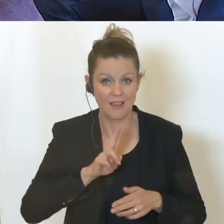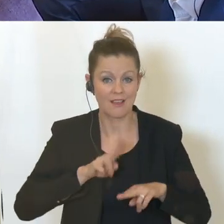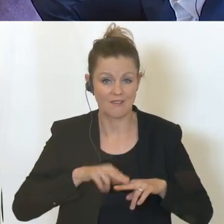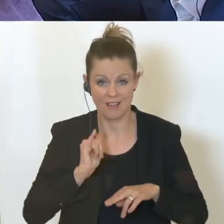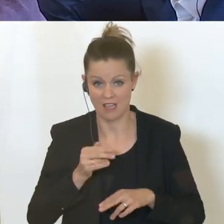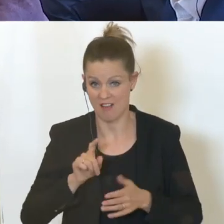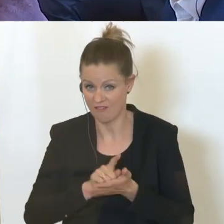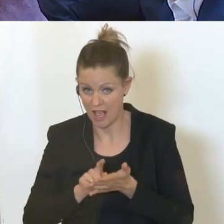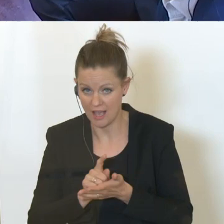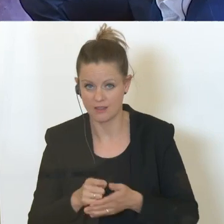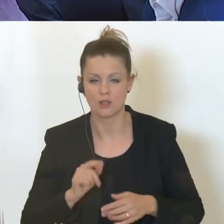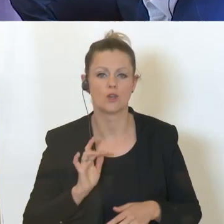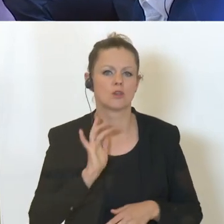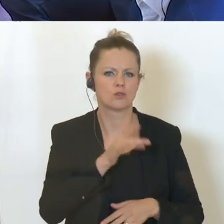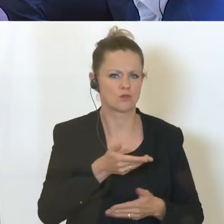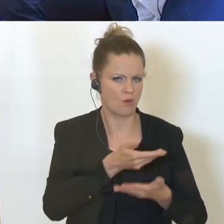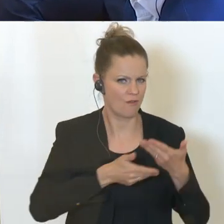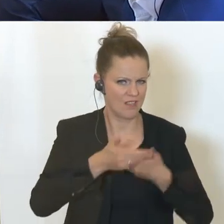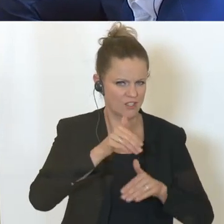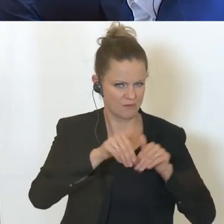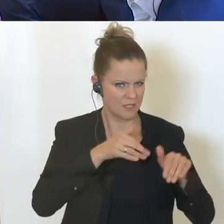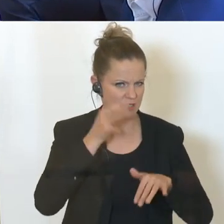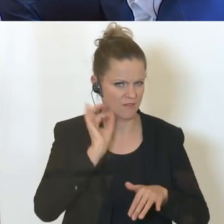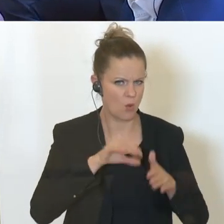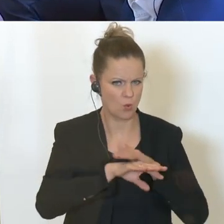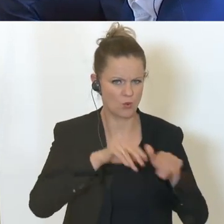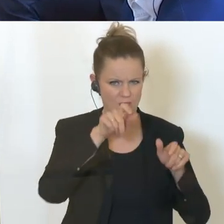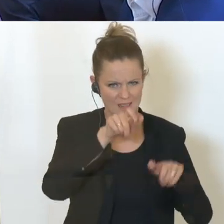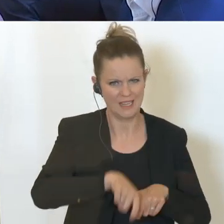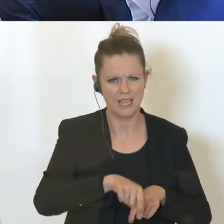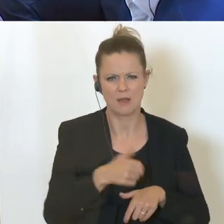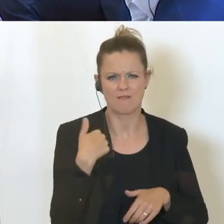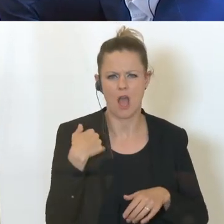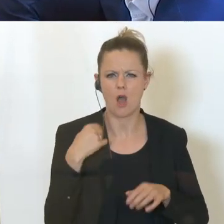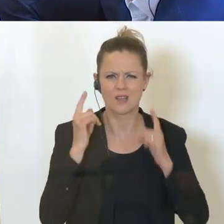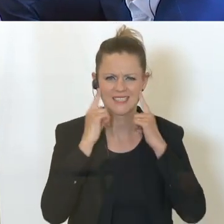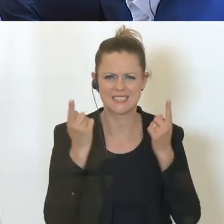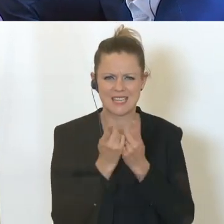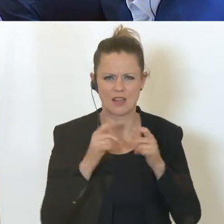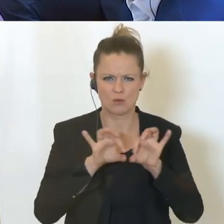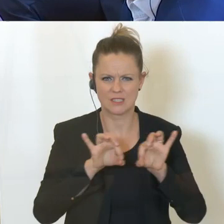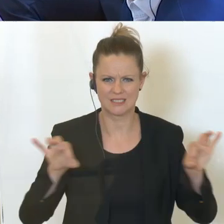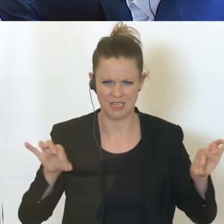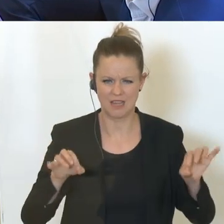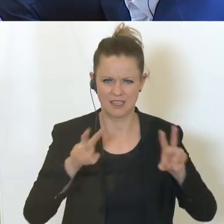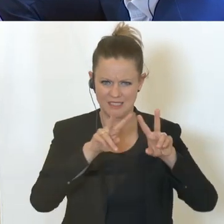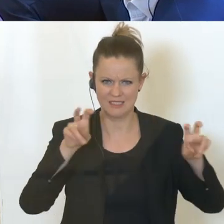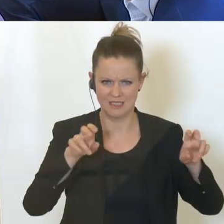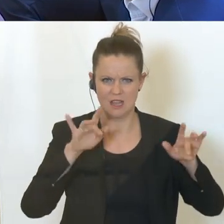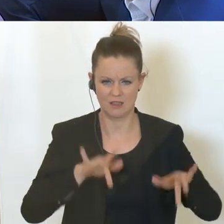Wirtschaftsministerin. Pardon, ich glaube, der Unternehmer, den Sie erwähnt haben, der war auch im Standard zitiert. Und in dem gleichen Artikel